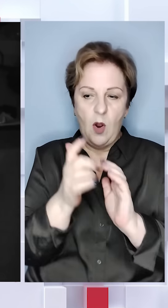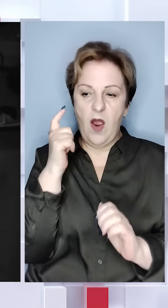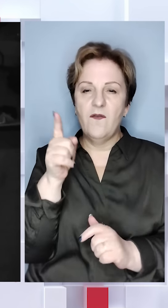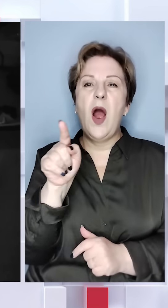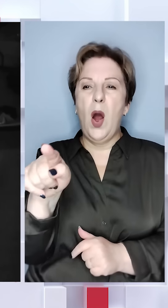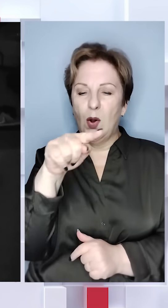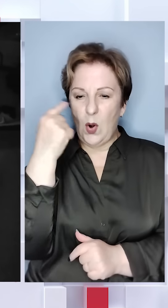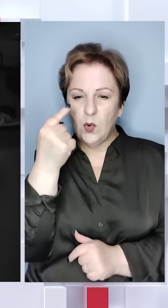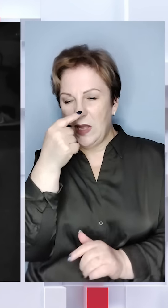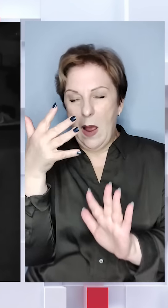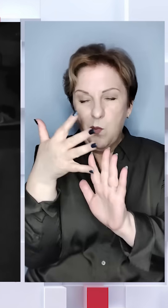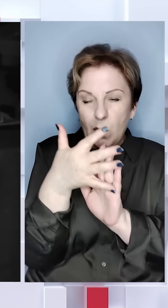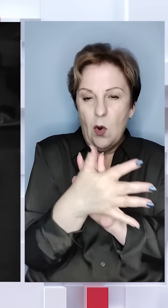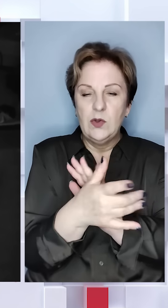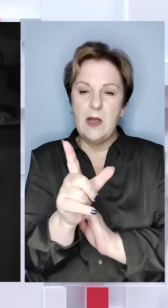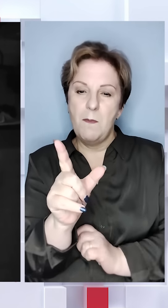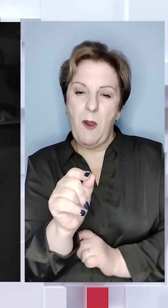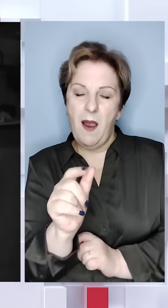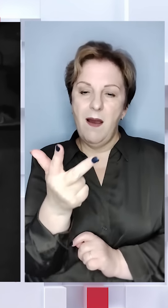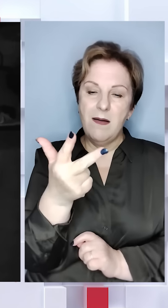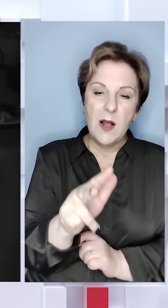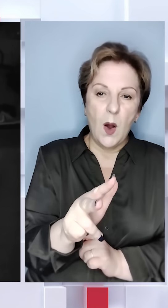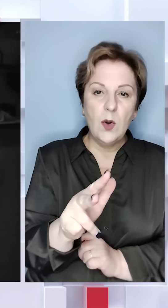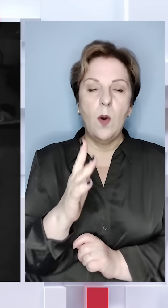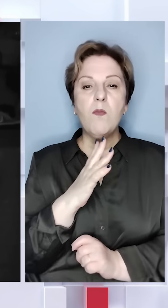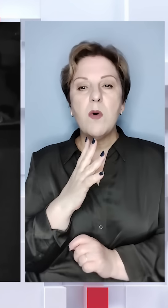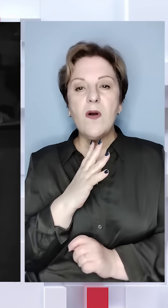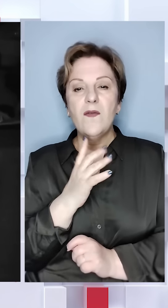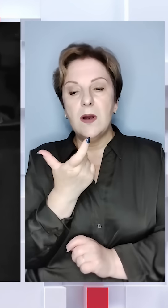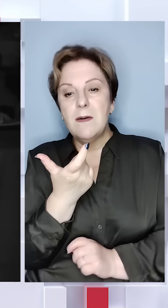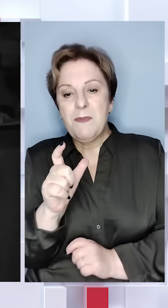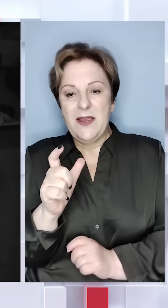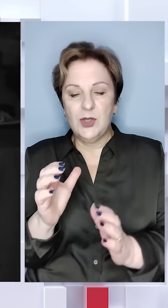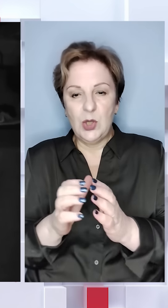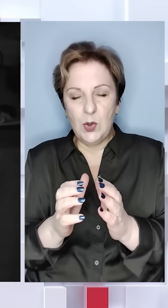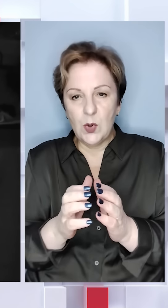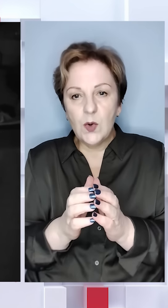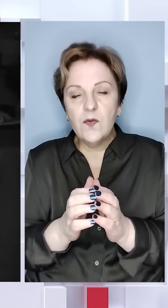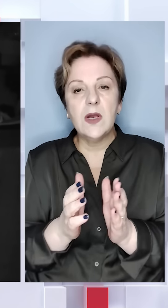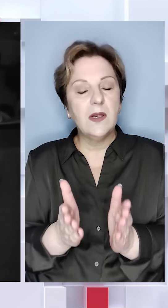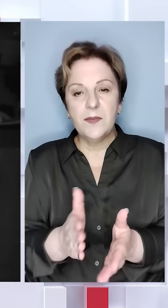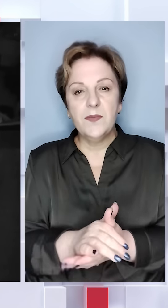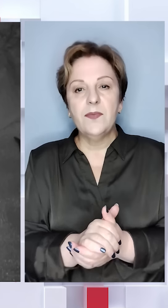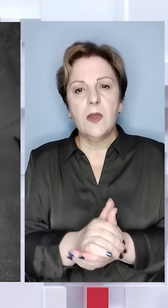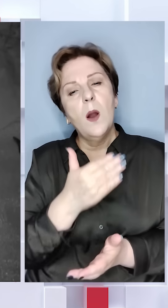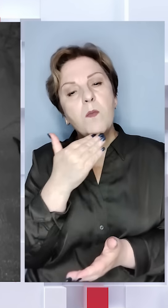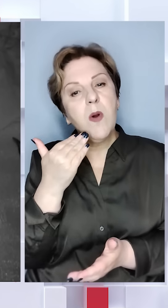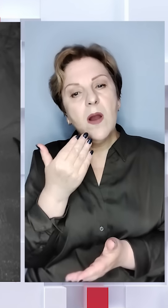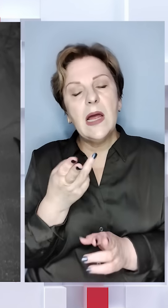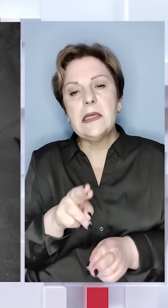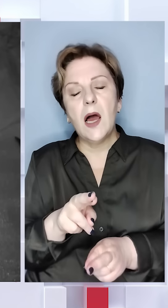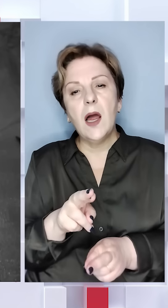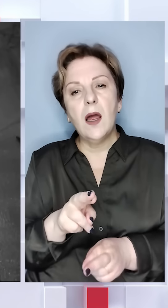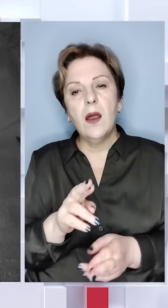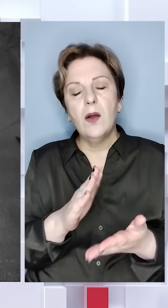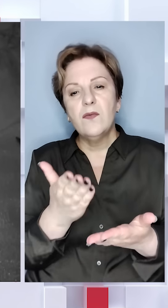Вони просачуються парами, тройками. Буває там трошки більші групи довідділені. Це багато для таких